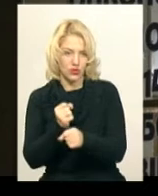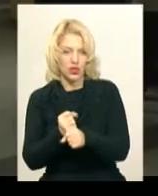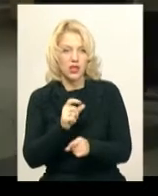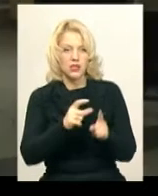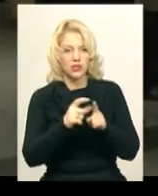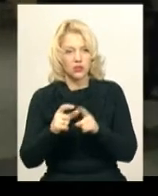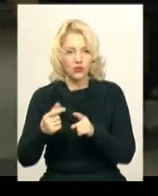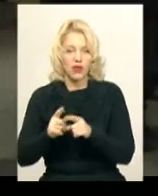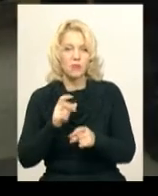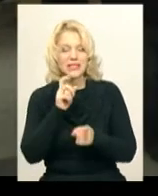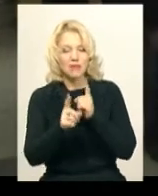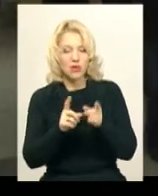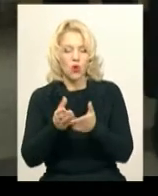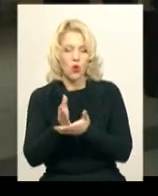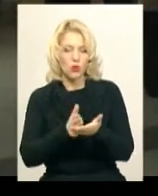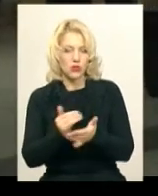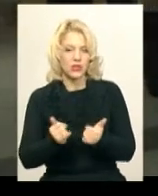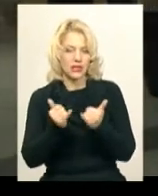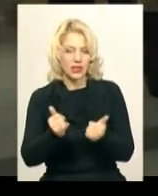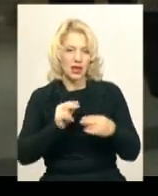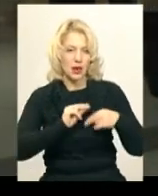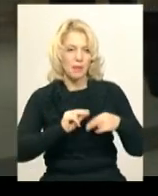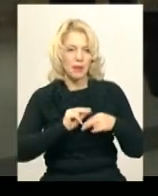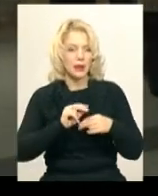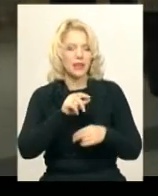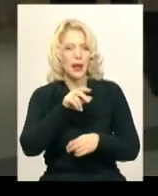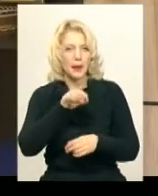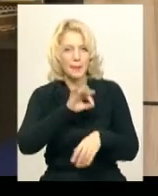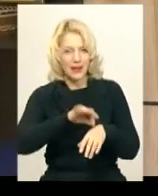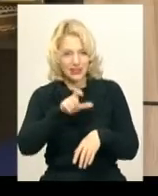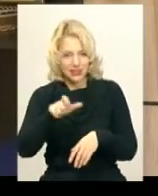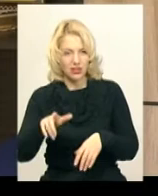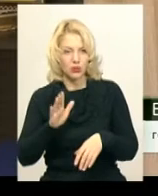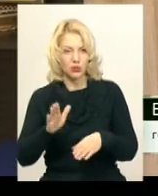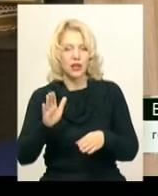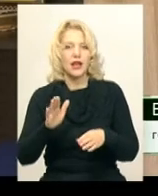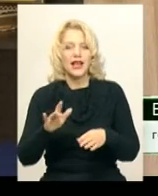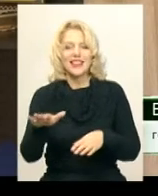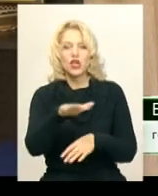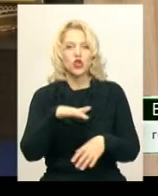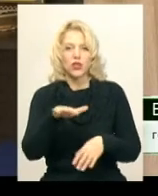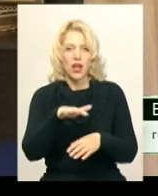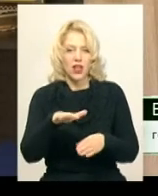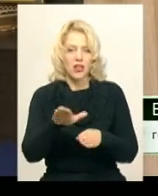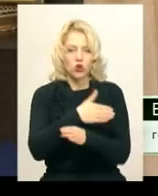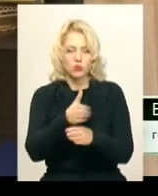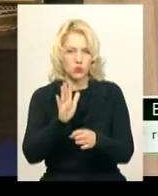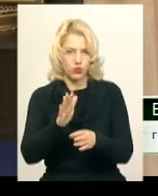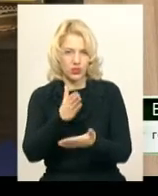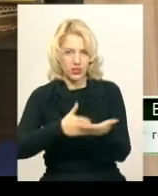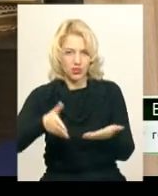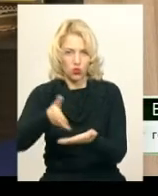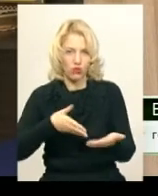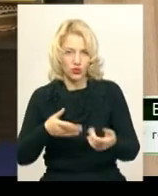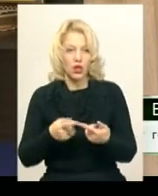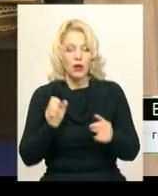Вікторії Конець, зі змінами обслуговані для пацієнтів зникне територіальне розмежування. Пацієнт зможе в свій розсуд звернутися